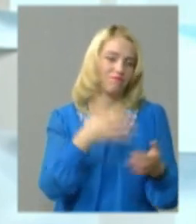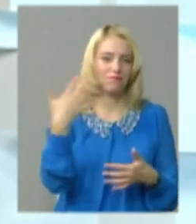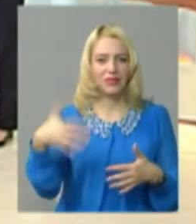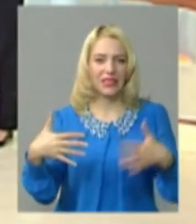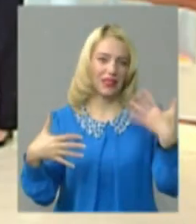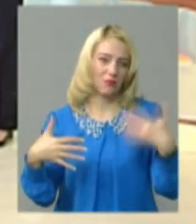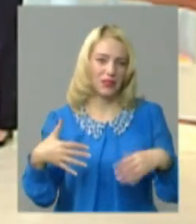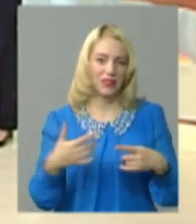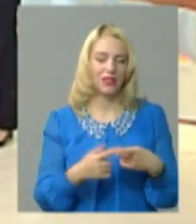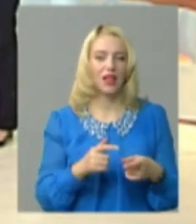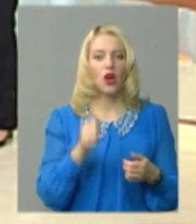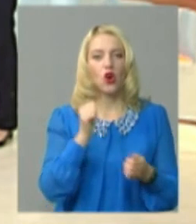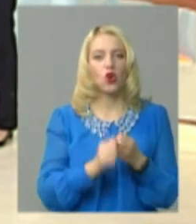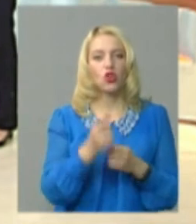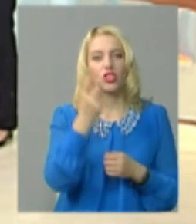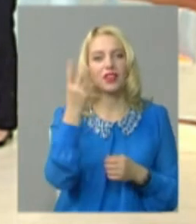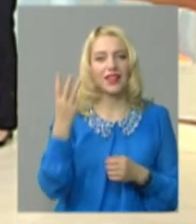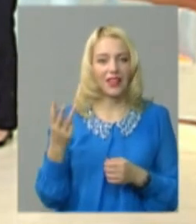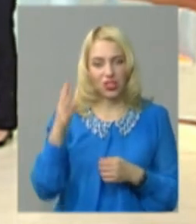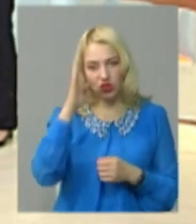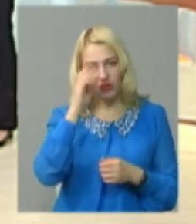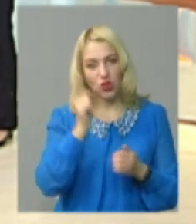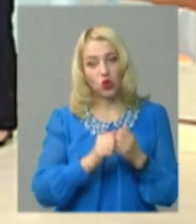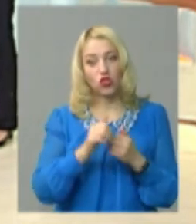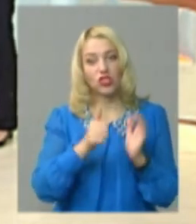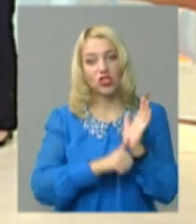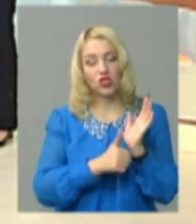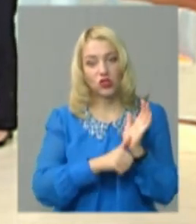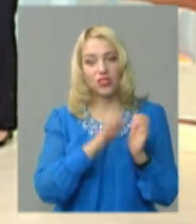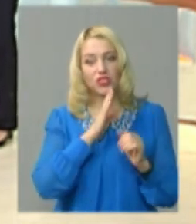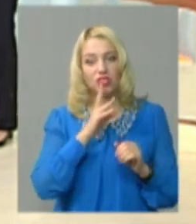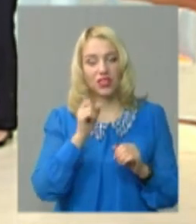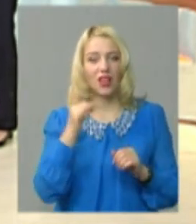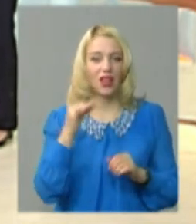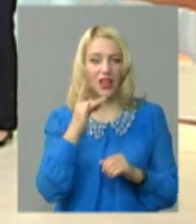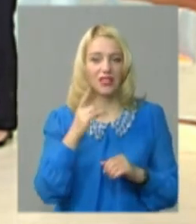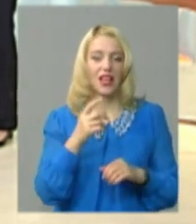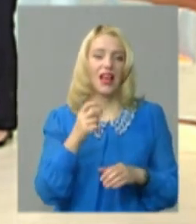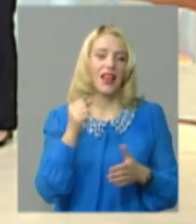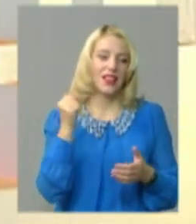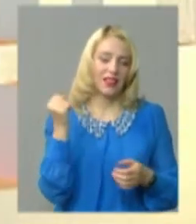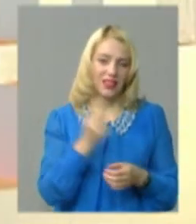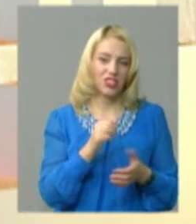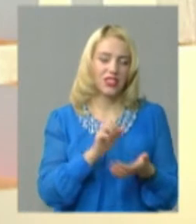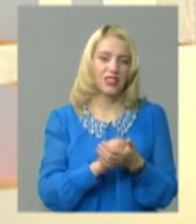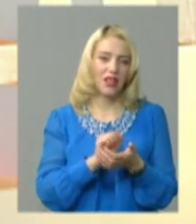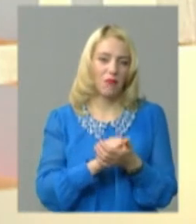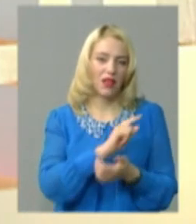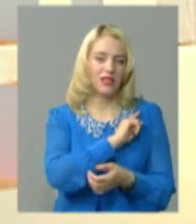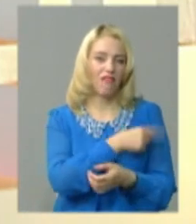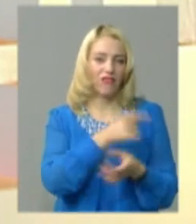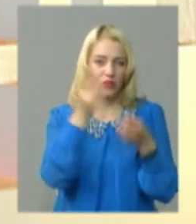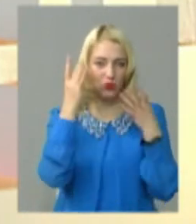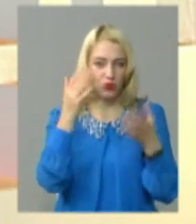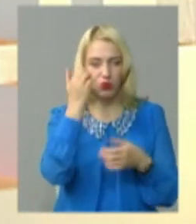Ну, кожен третій чоловік і кожна шоста жінка хоча б раз на тиждень займається фізкультурою, це статисти підрахували у